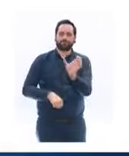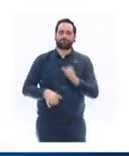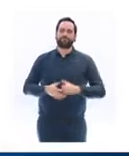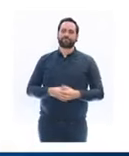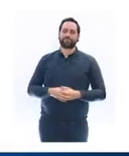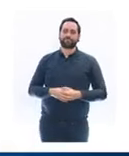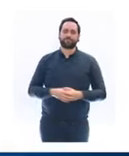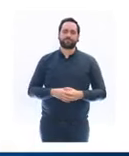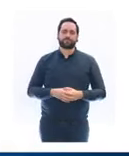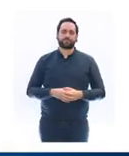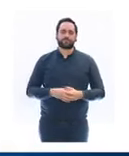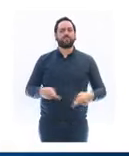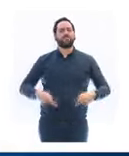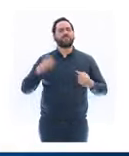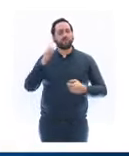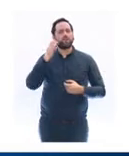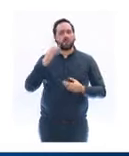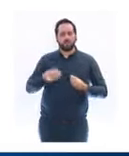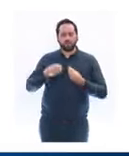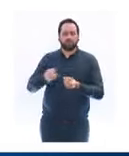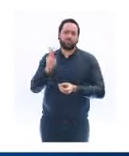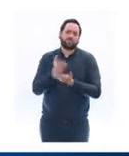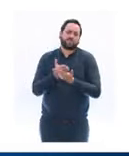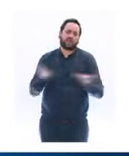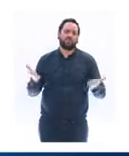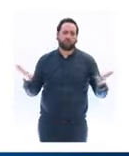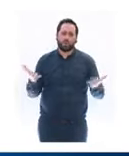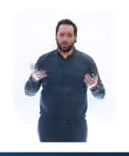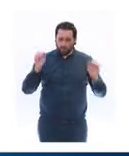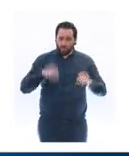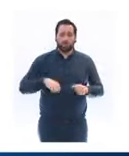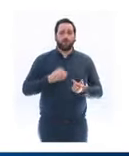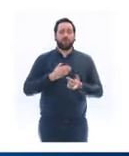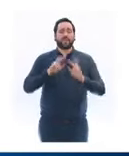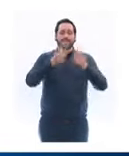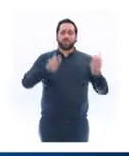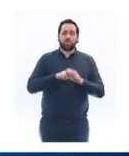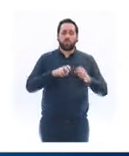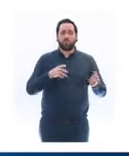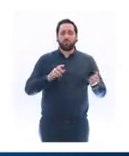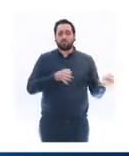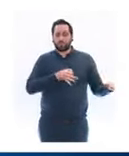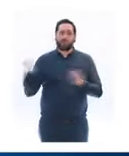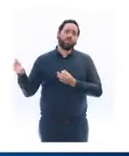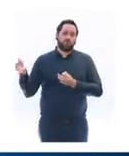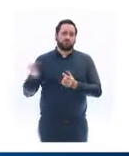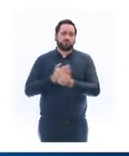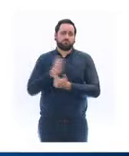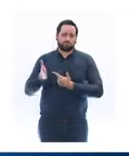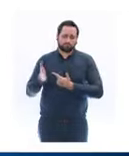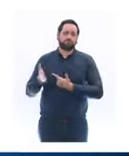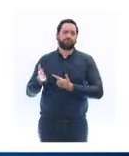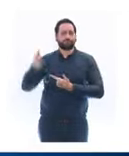vie quotidienne, deux attestations permanentes pourront également être délivrées. Par votre employeur, pour les